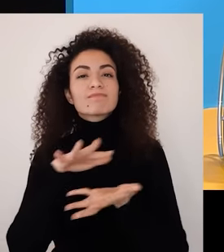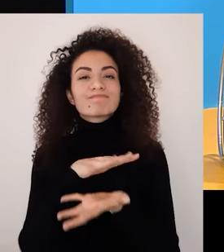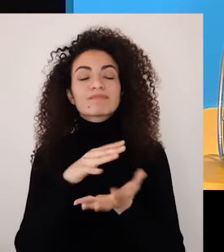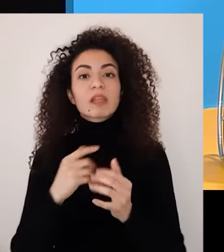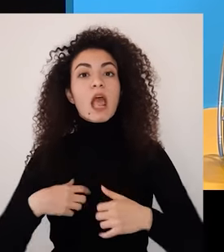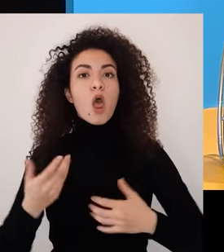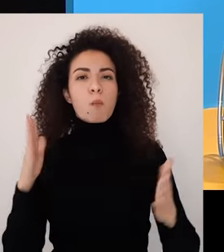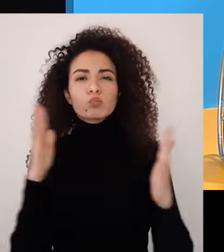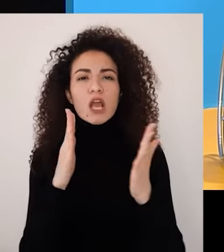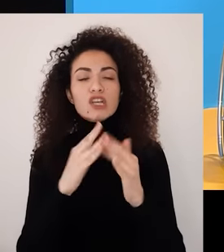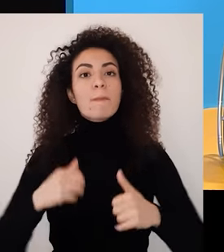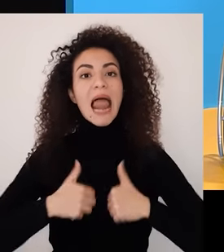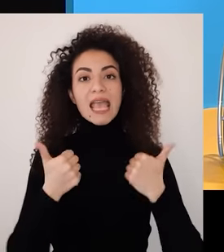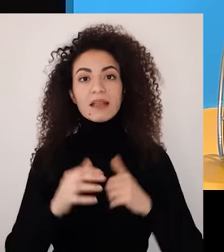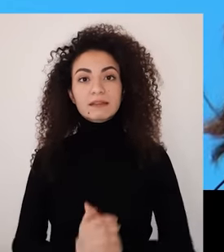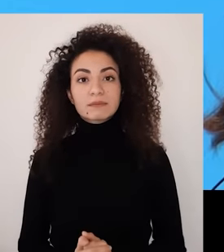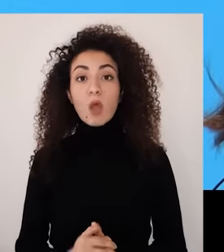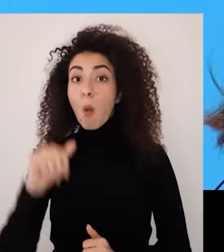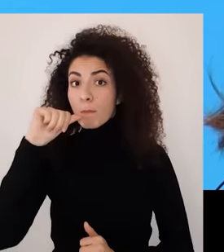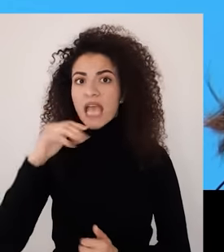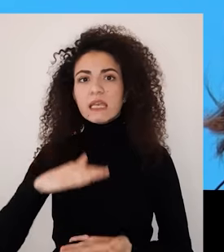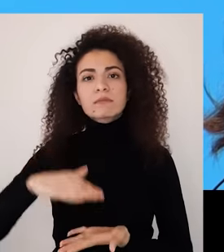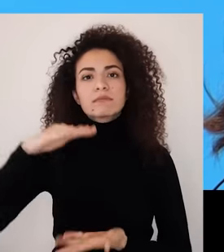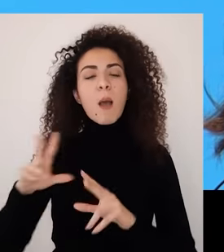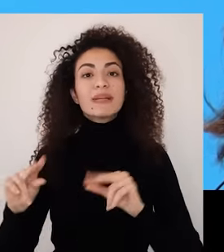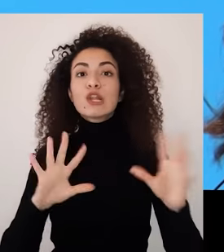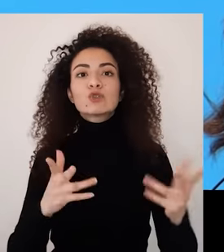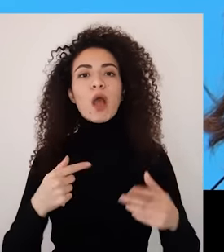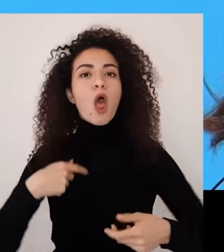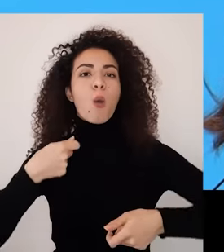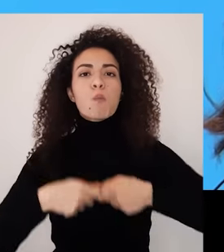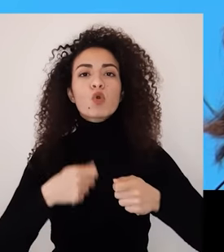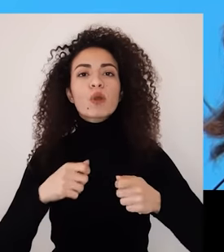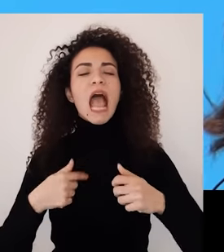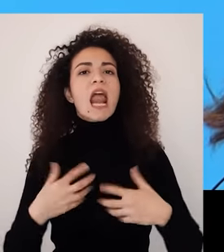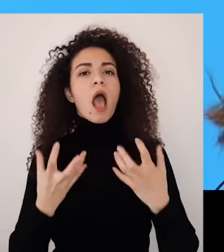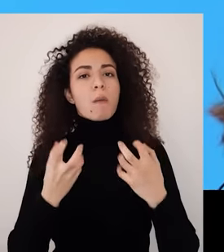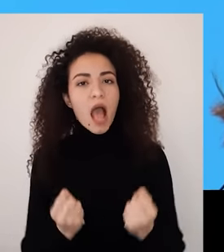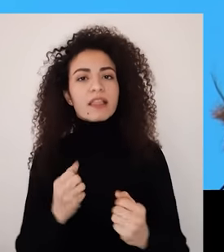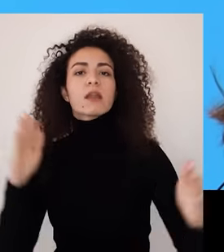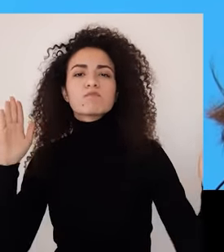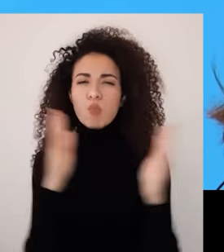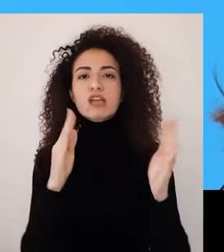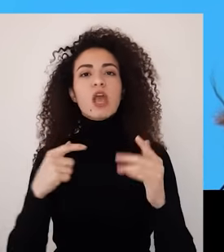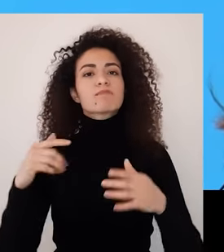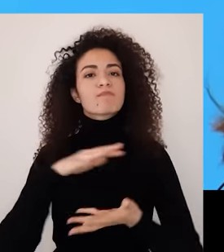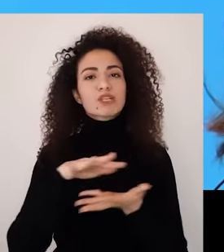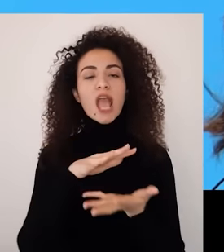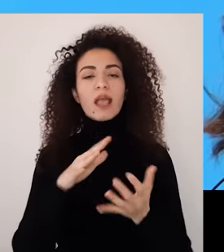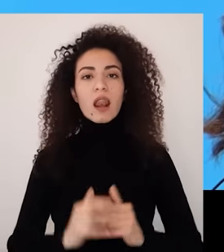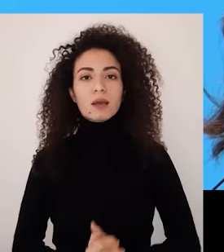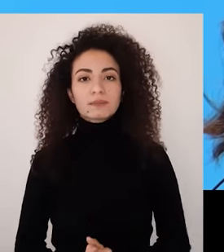والخيبات اللي بنواجهها بالحياة والماء هي رمز لمرونتنا قدرتنا على تحمل المصاعب